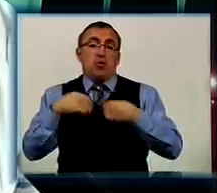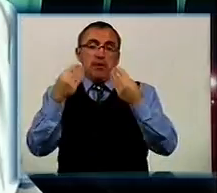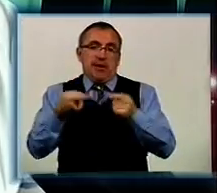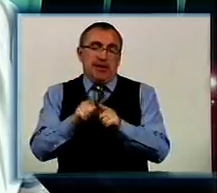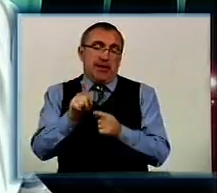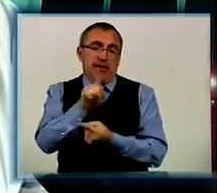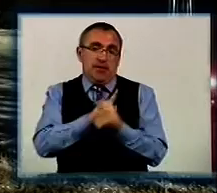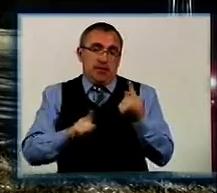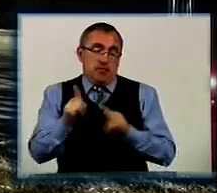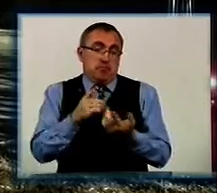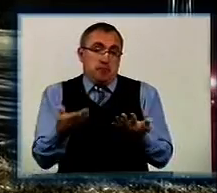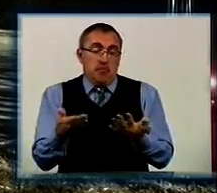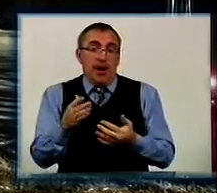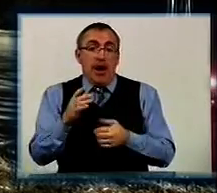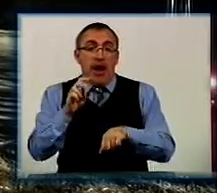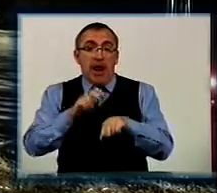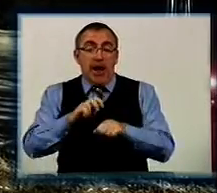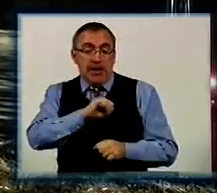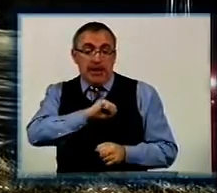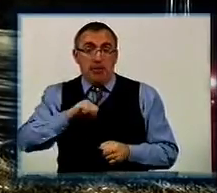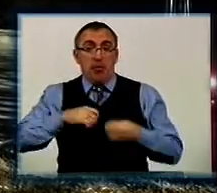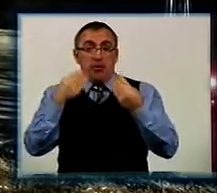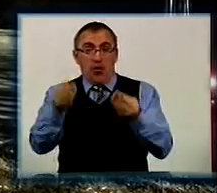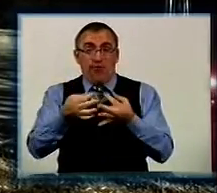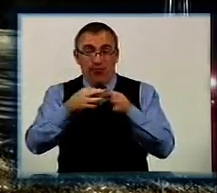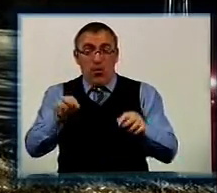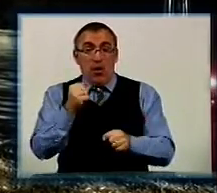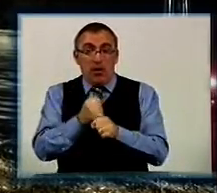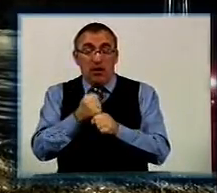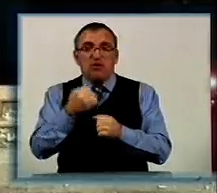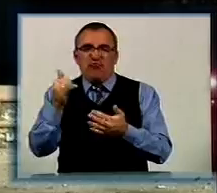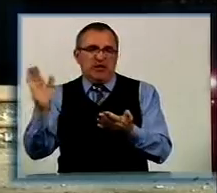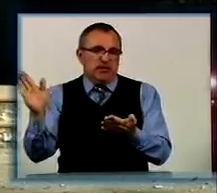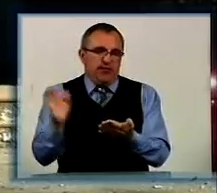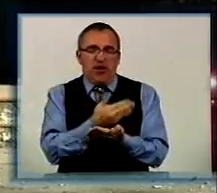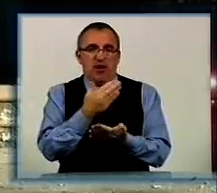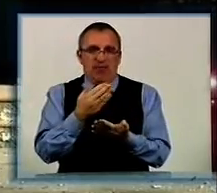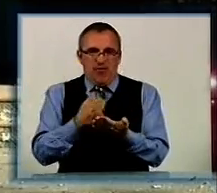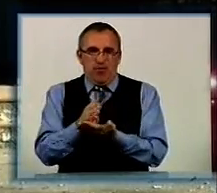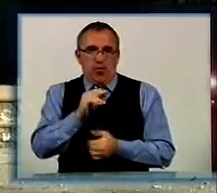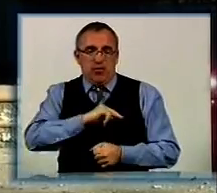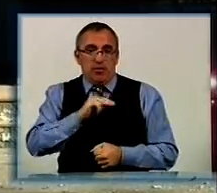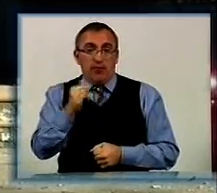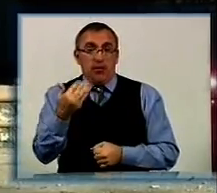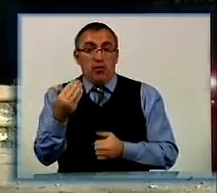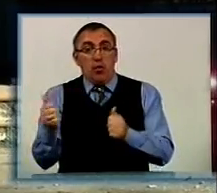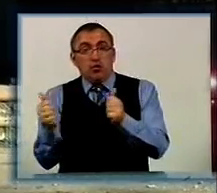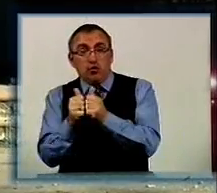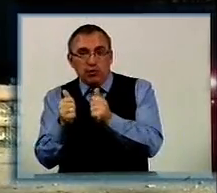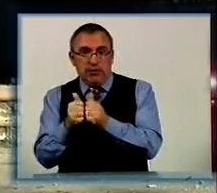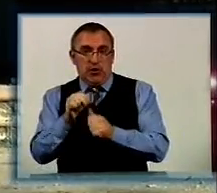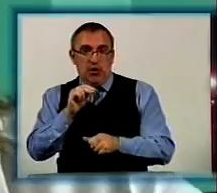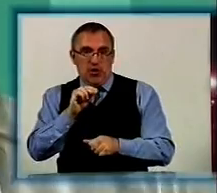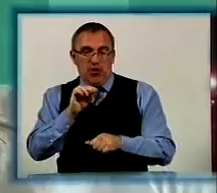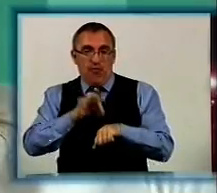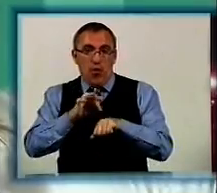змінення на снімки. Лікар-терапевт, який видав дозвіл на роботу, зараз звільнений з посади. За збігом обставин він – сусід хворої жінки.